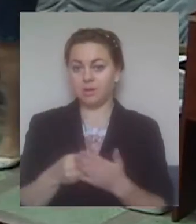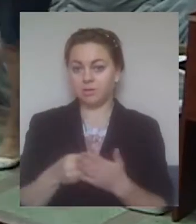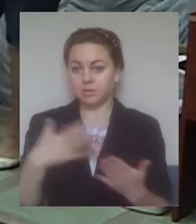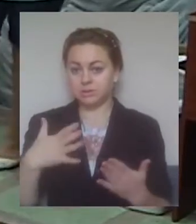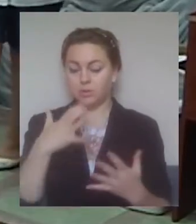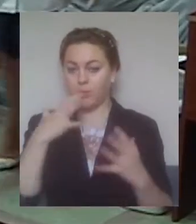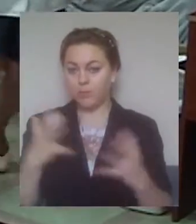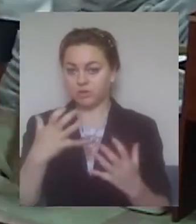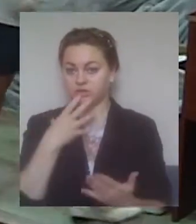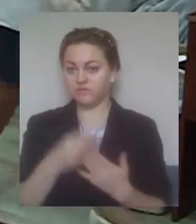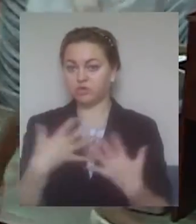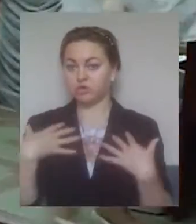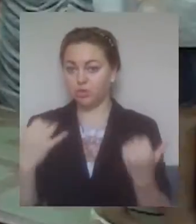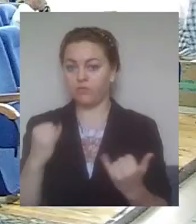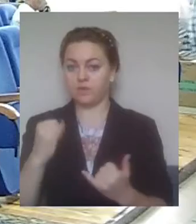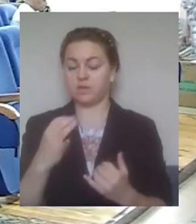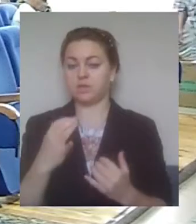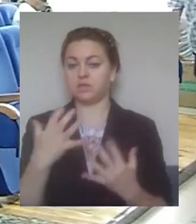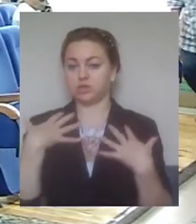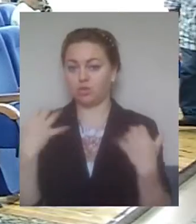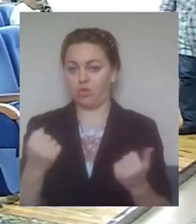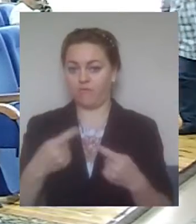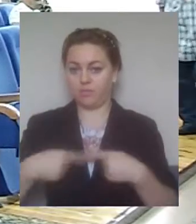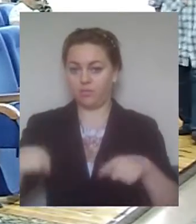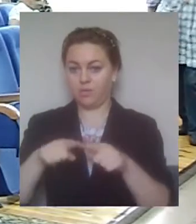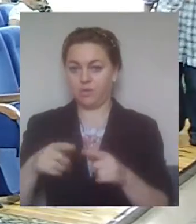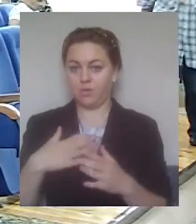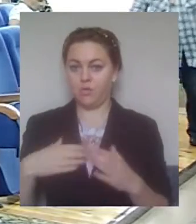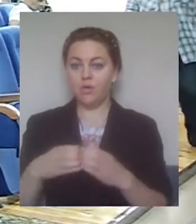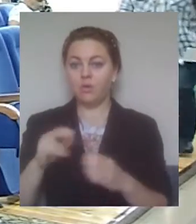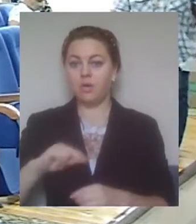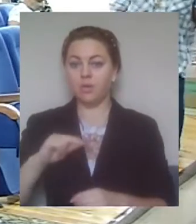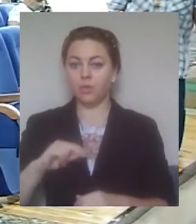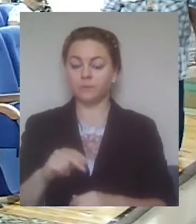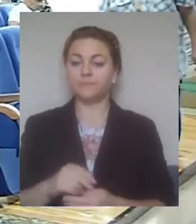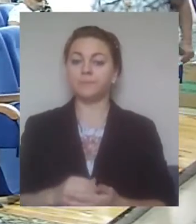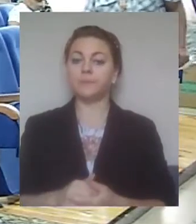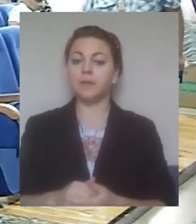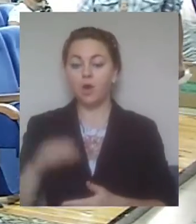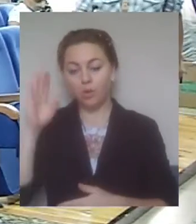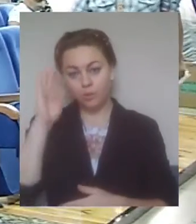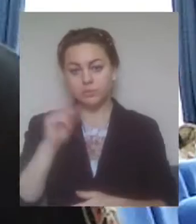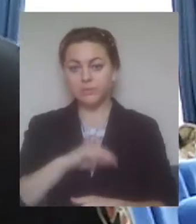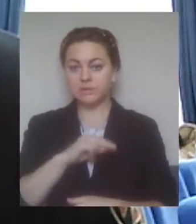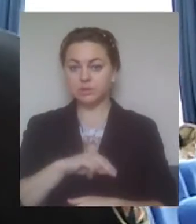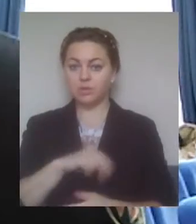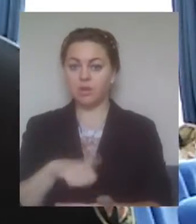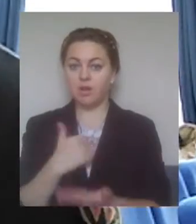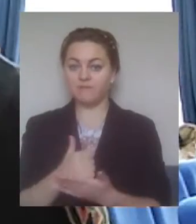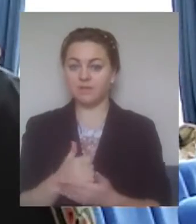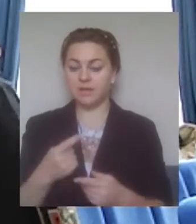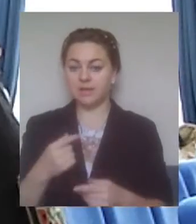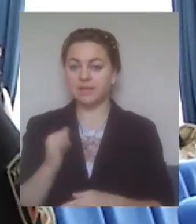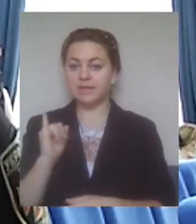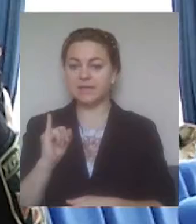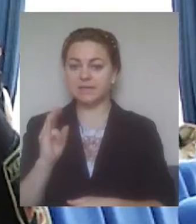здоров'я тих людей, які мене оточують. Віктор Голожик працює головним інспектором Розілянського районного управління ДСНС. Вважає,